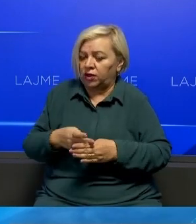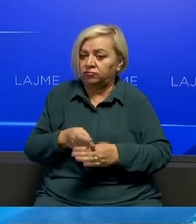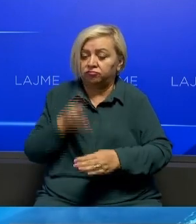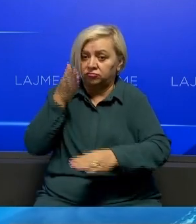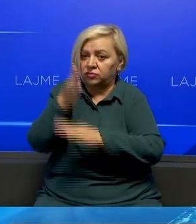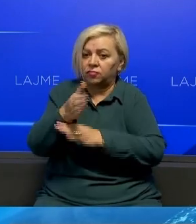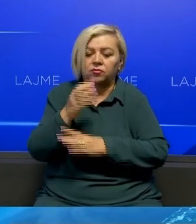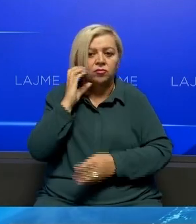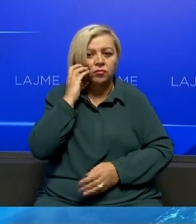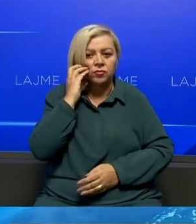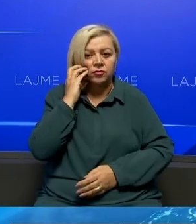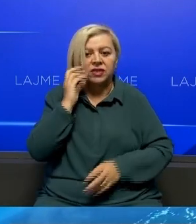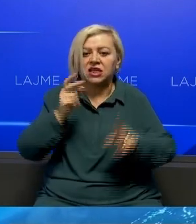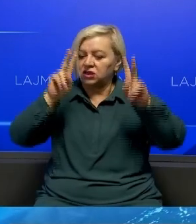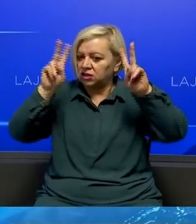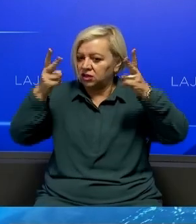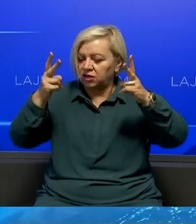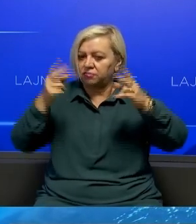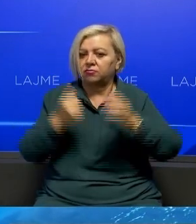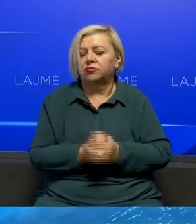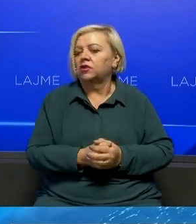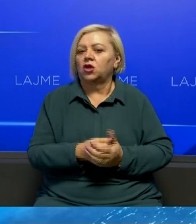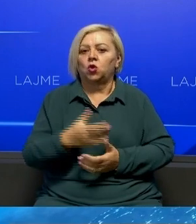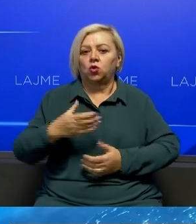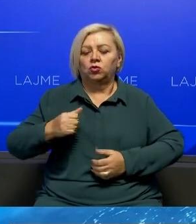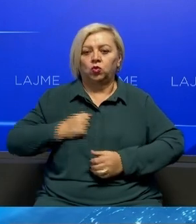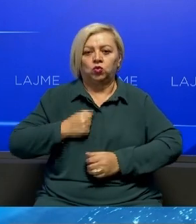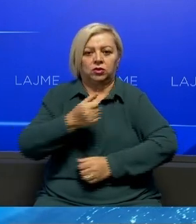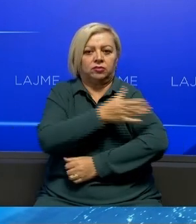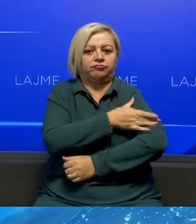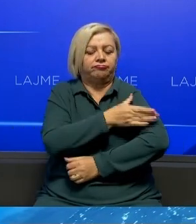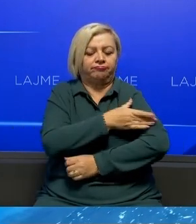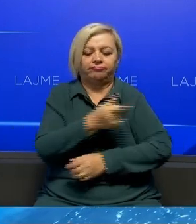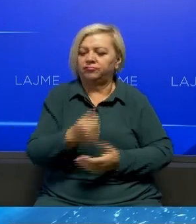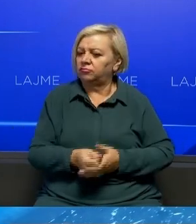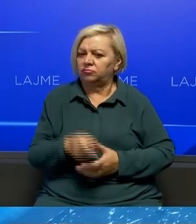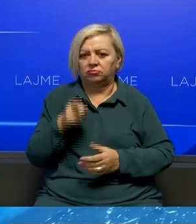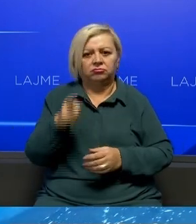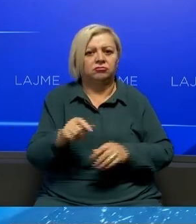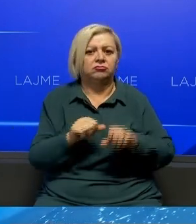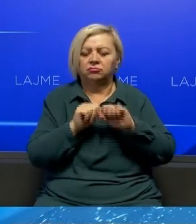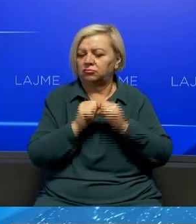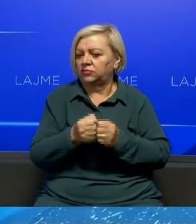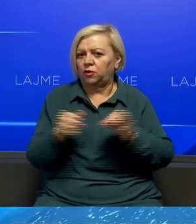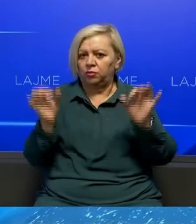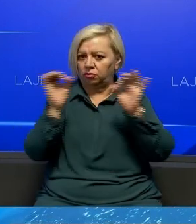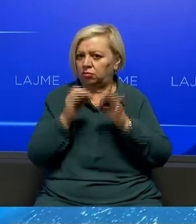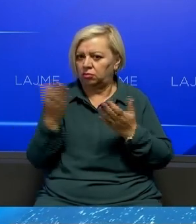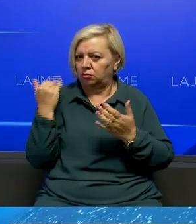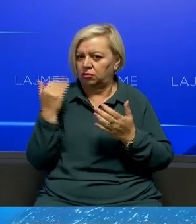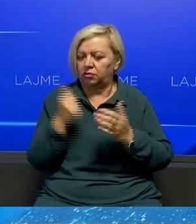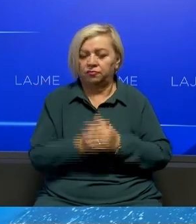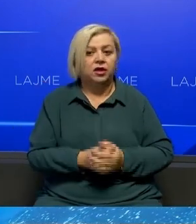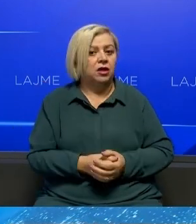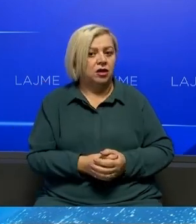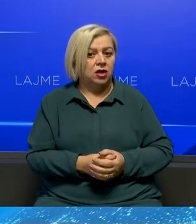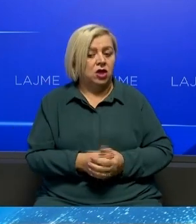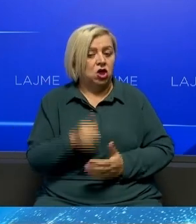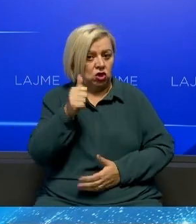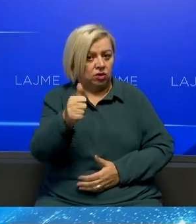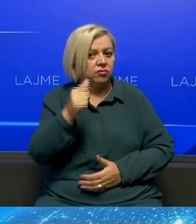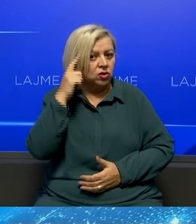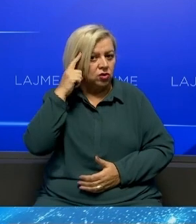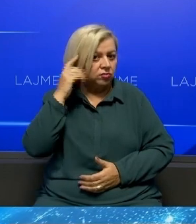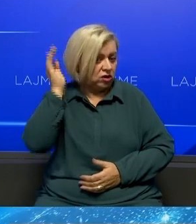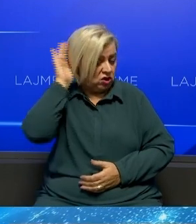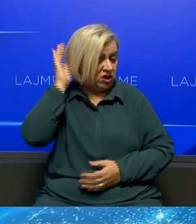Bruxelles dhe bëni tem që është edhe ushtëri që njërimtarit Kosovës Kjo është edhe dëmshme Kjo s'ka qenë asë njëhere Hashim tha që si kryre